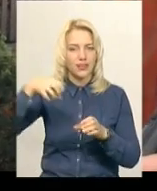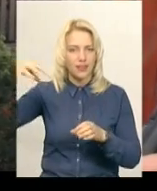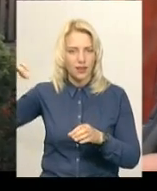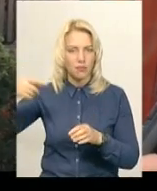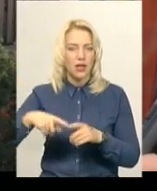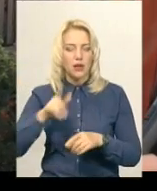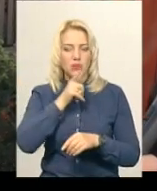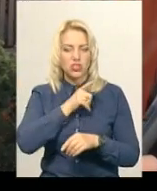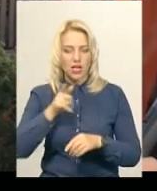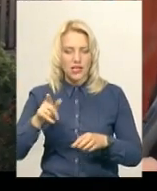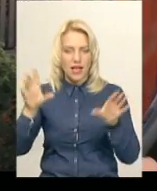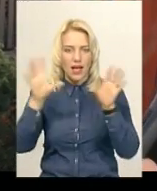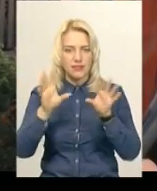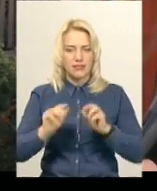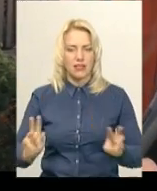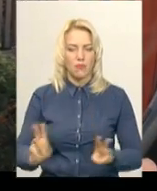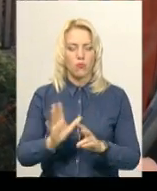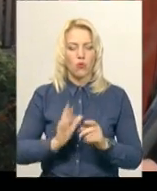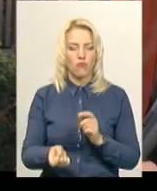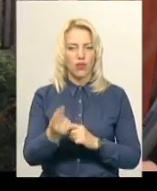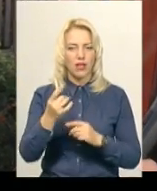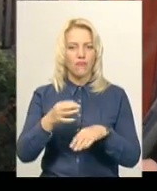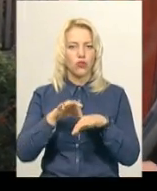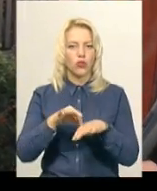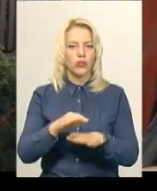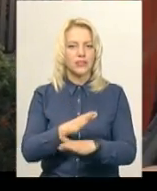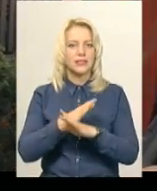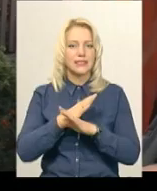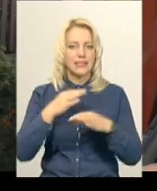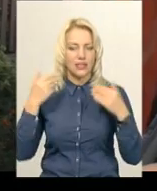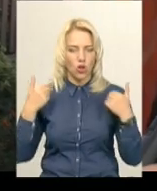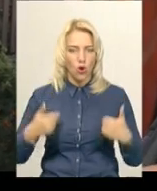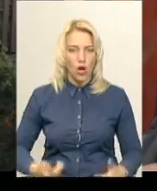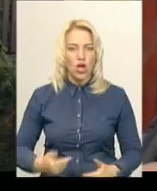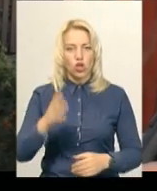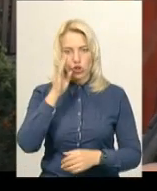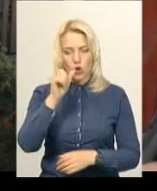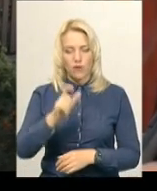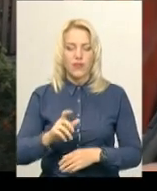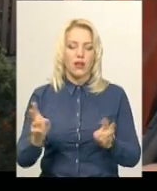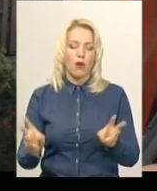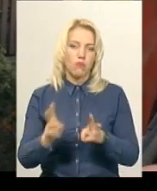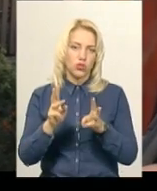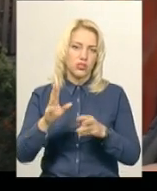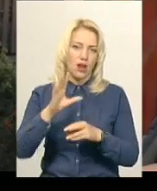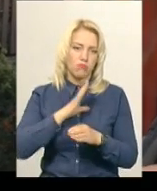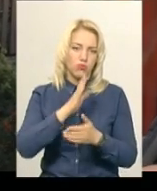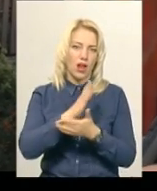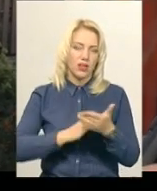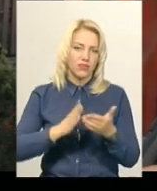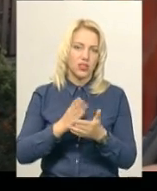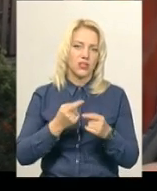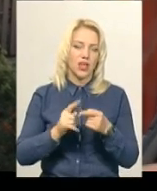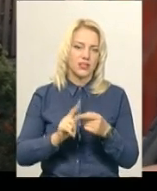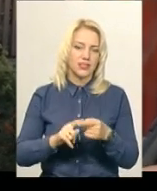розвідки та гасіння пожежі було виявлено тіло чоловіка. Пожежа була ліквідована на тій площі,